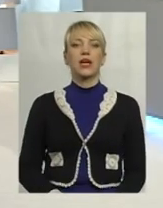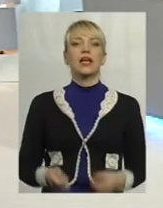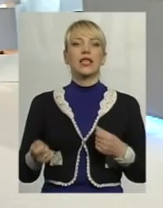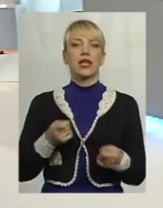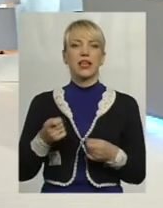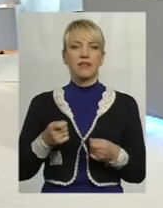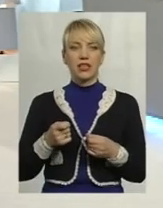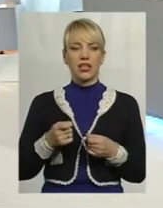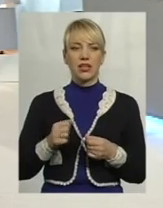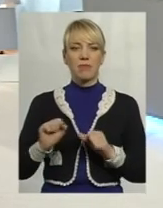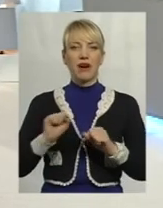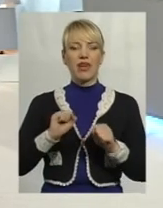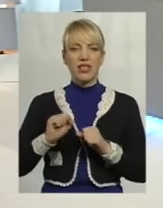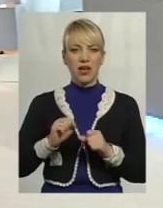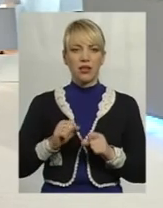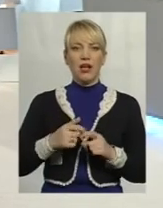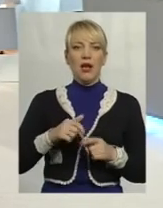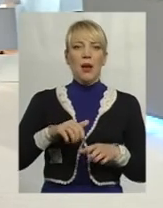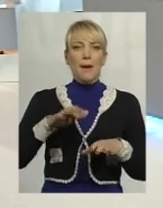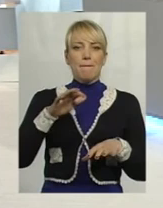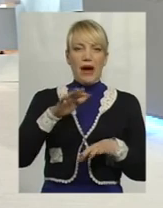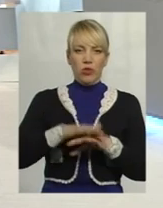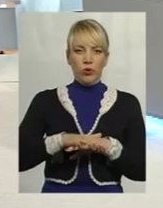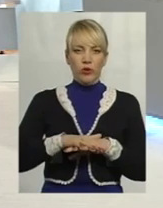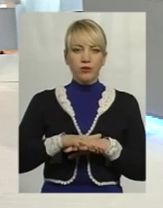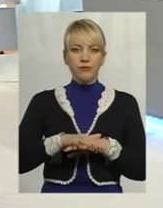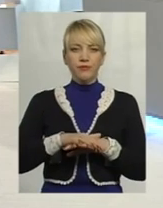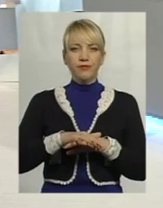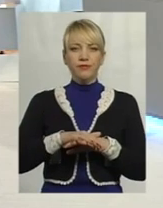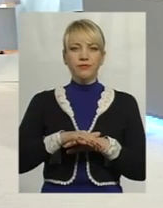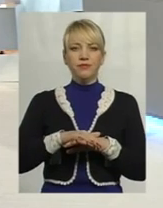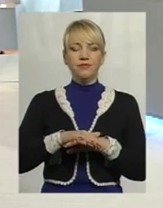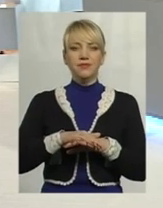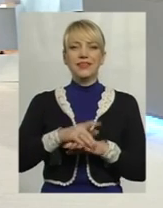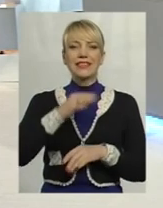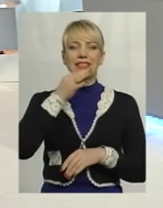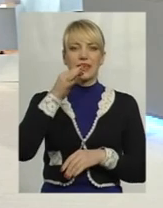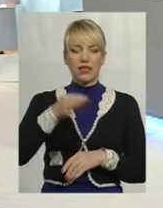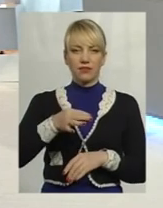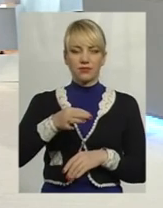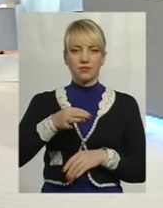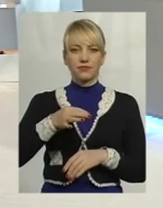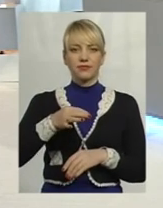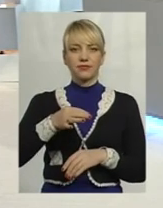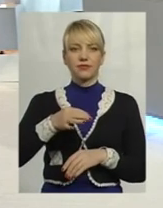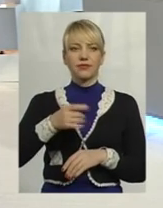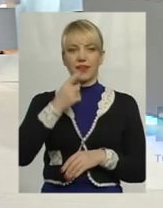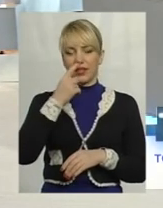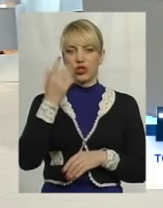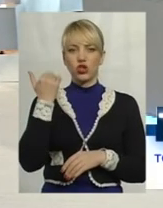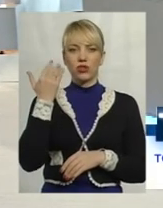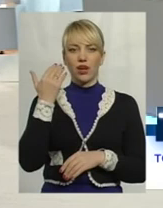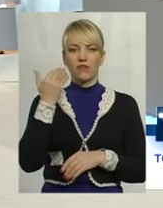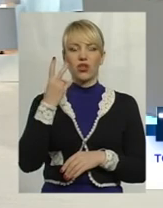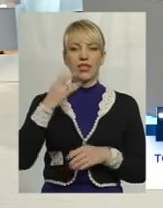правління Банку сказав нещодавно на